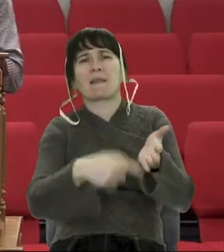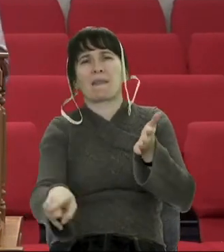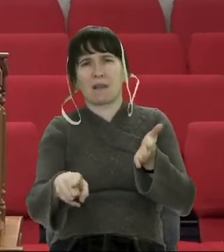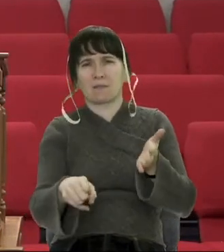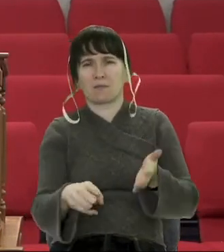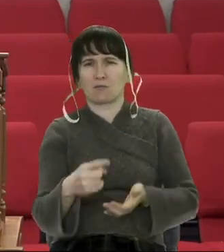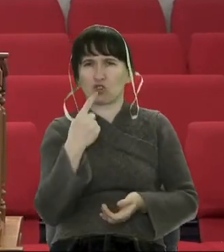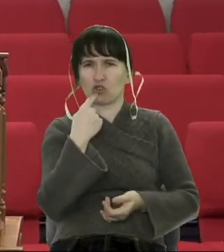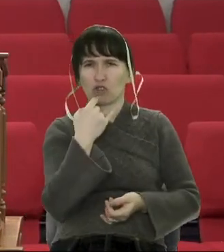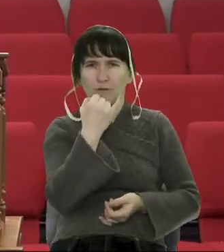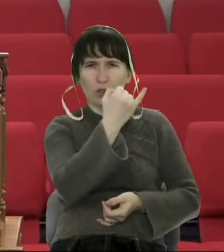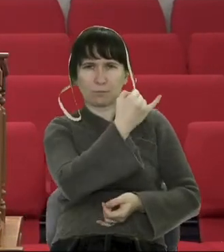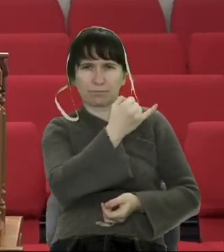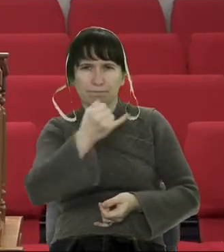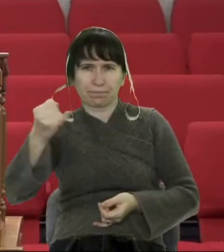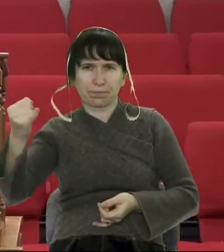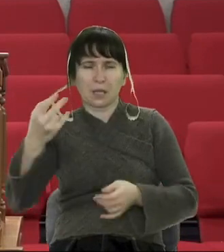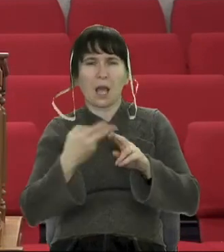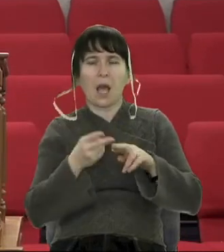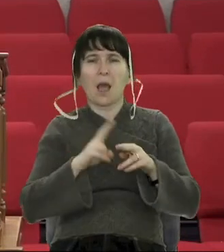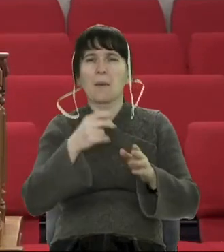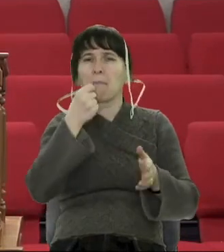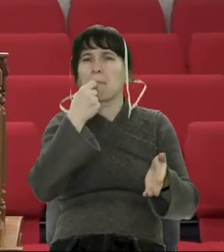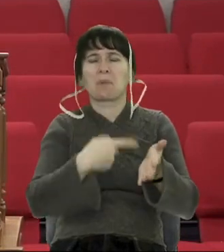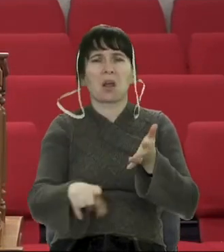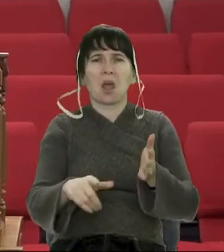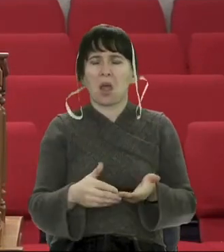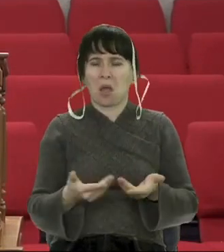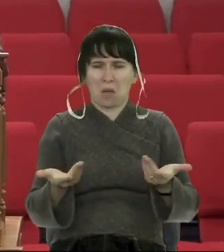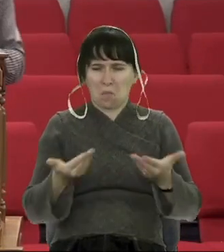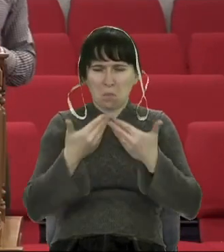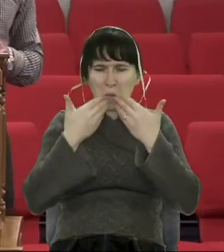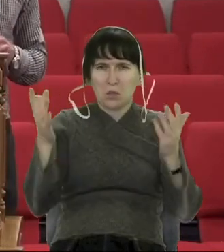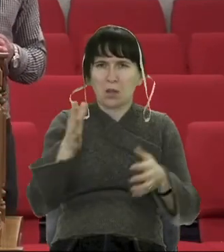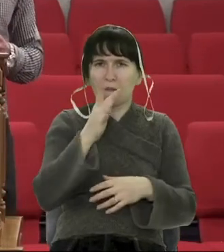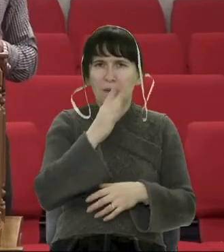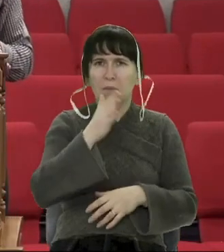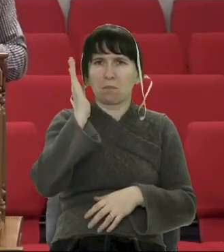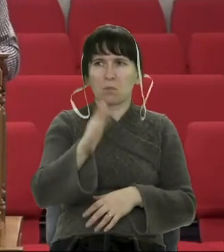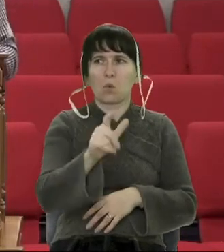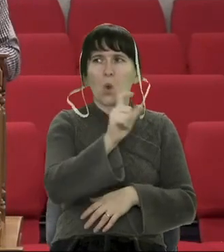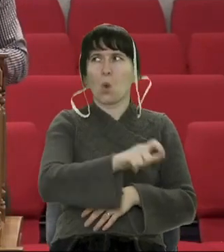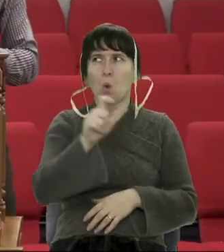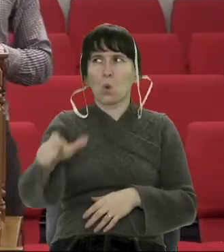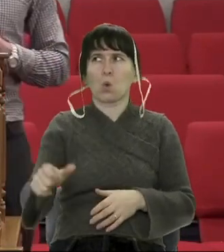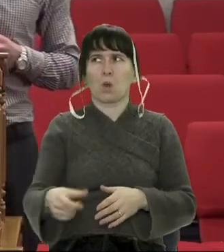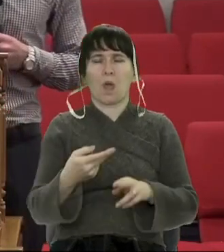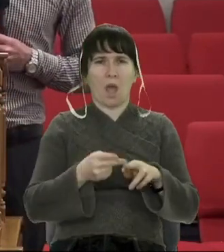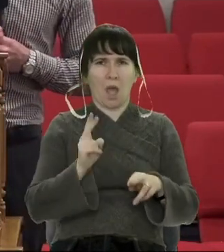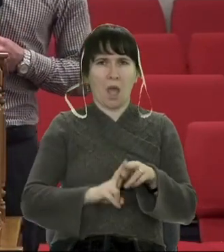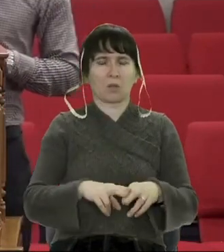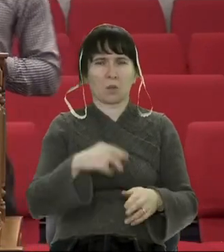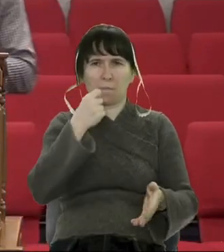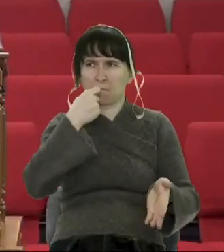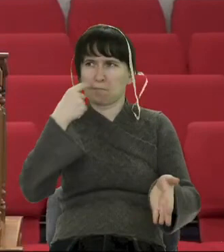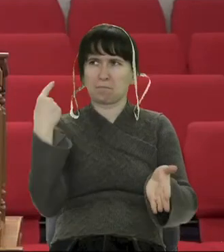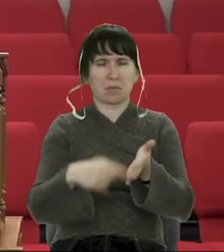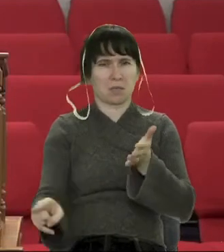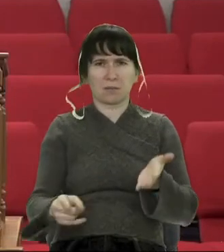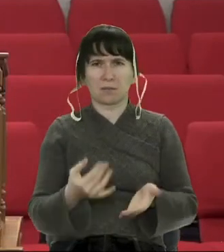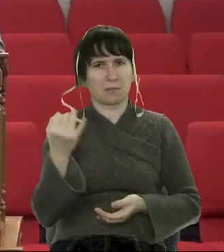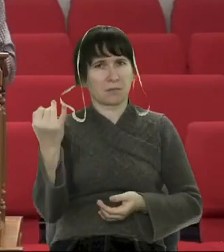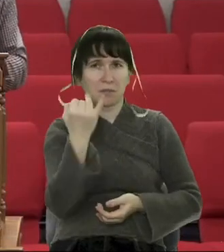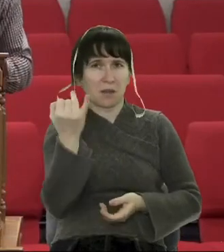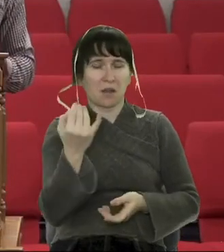часи будуть люди-зрадники. Тобто це будуть люди, які поступили до когось